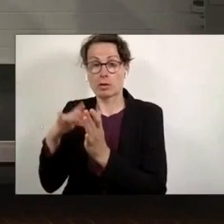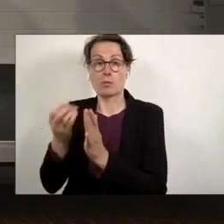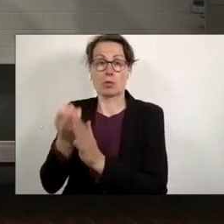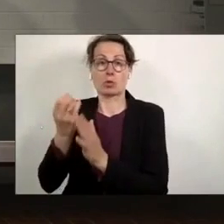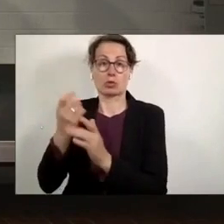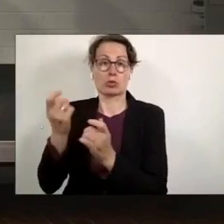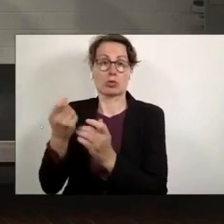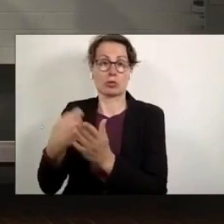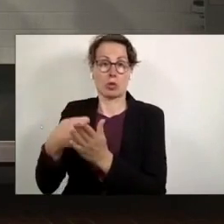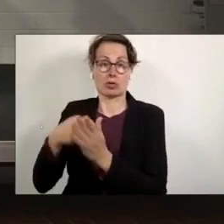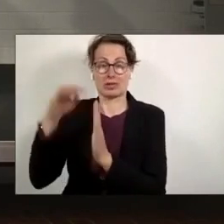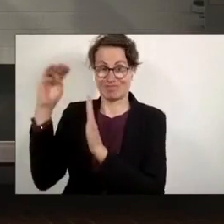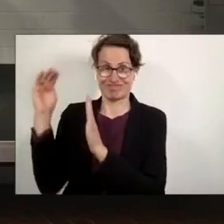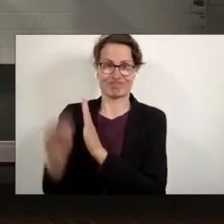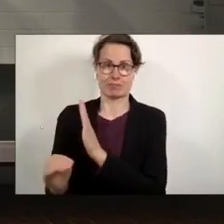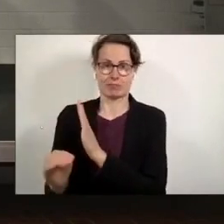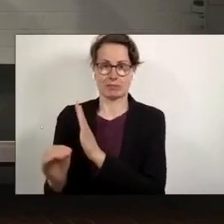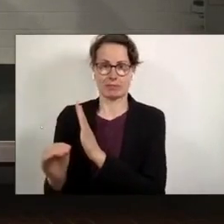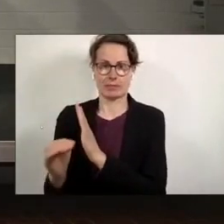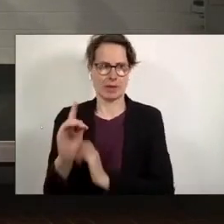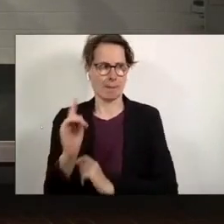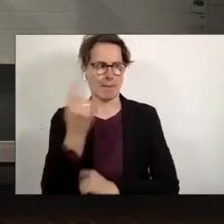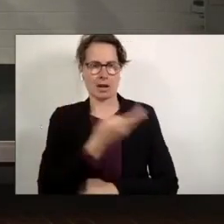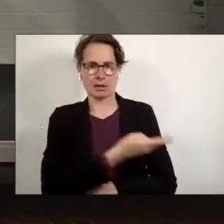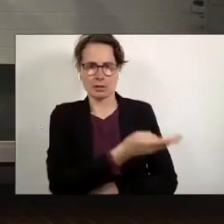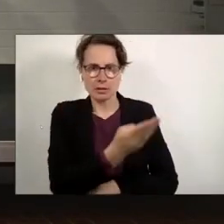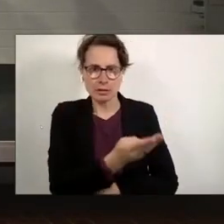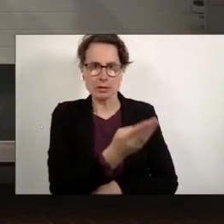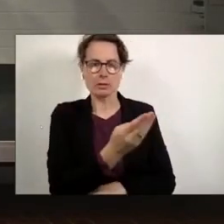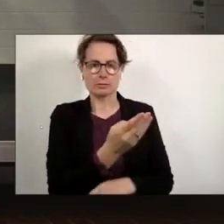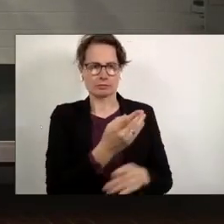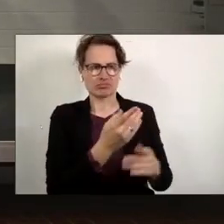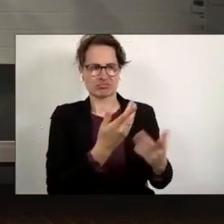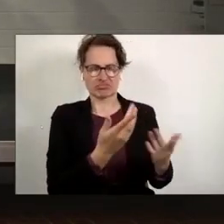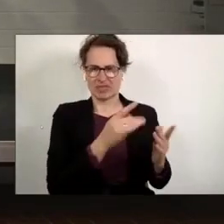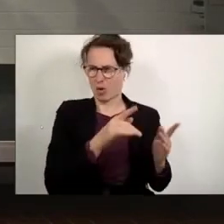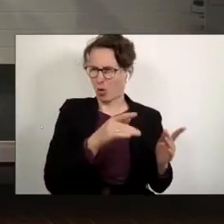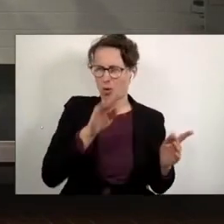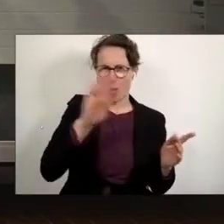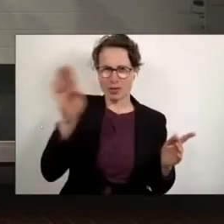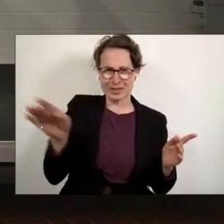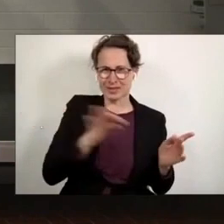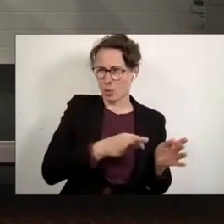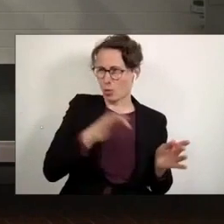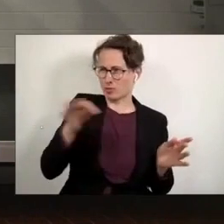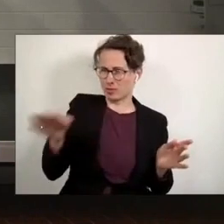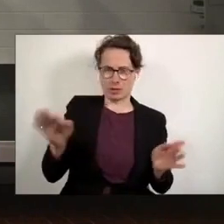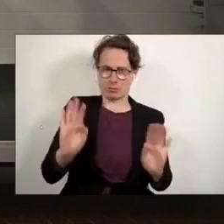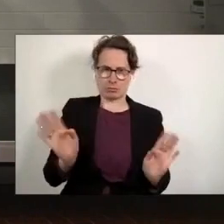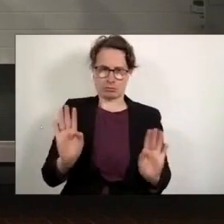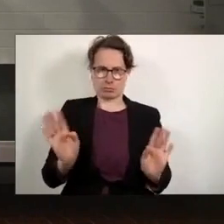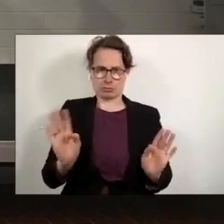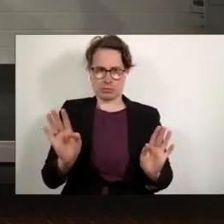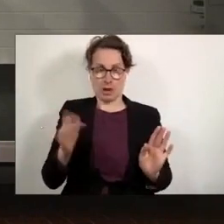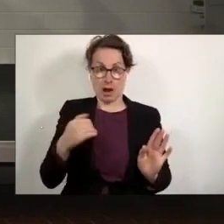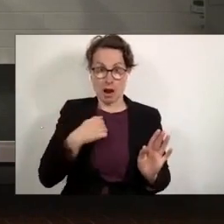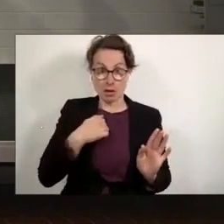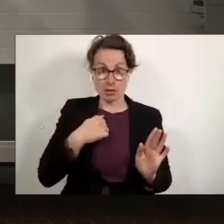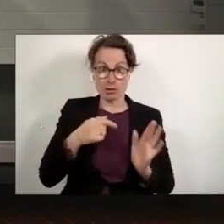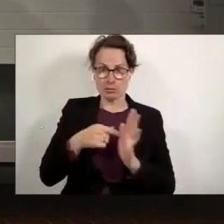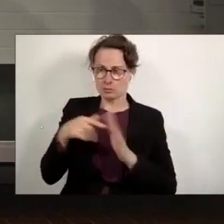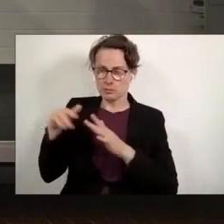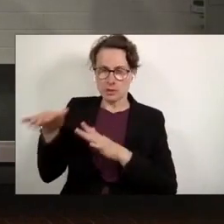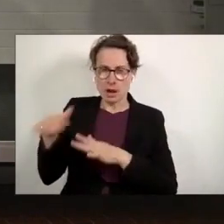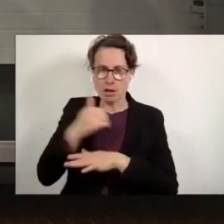zu senken. Für die meisten von ihnen kam ein Umzug in den Osten nicht in Frage. Die Angst vor dem immer stärker aufkeimten